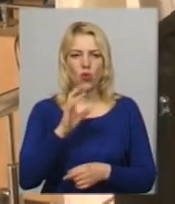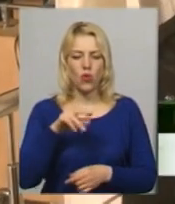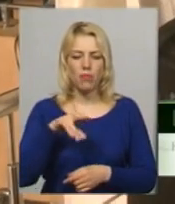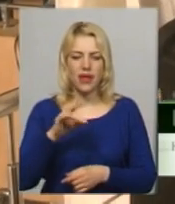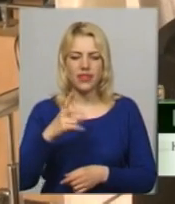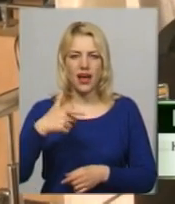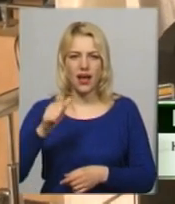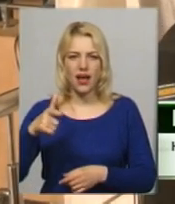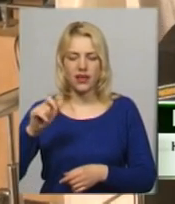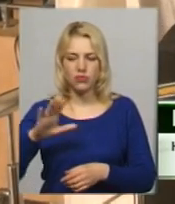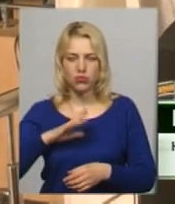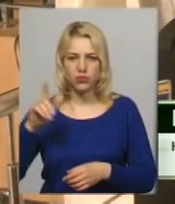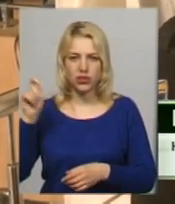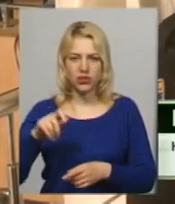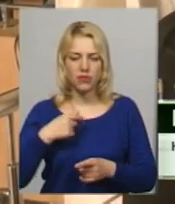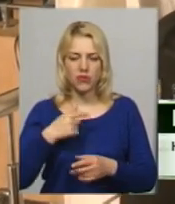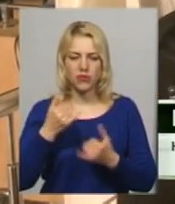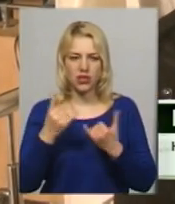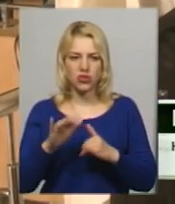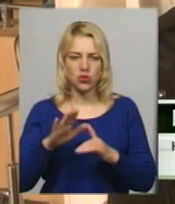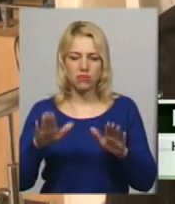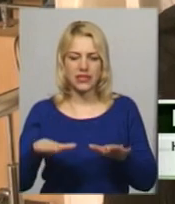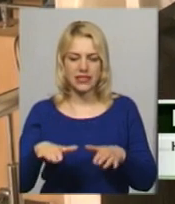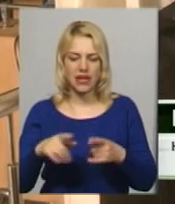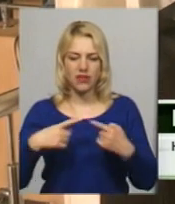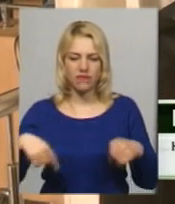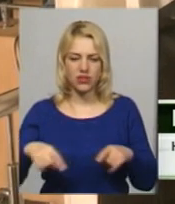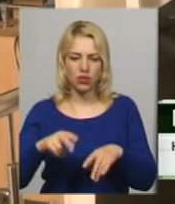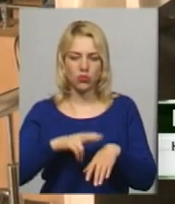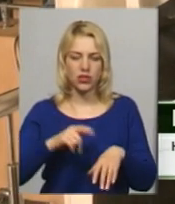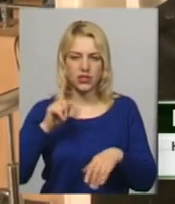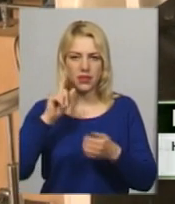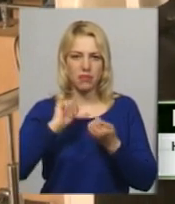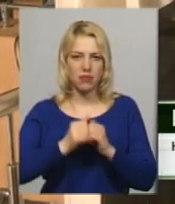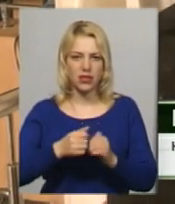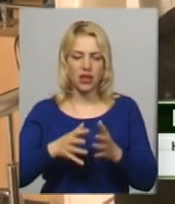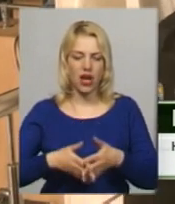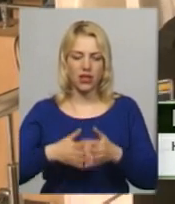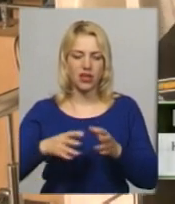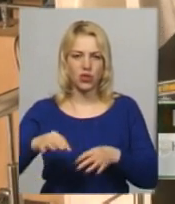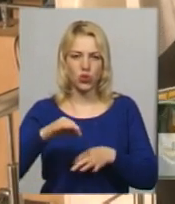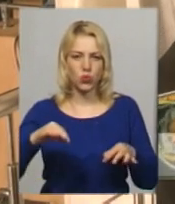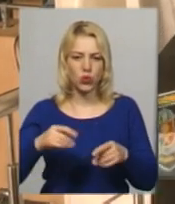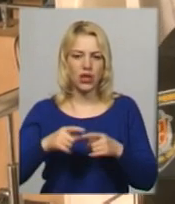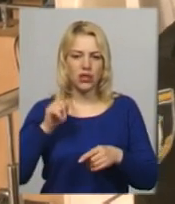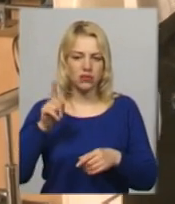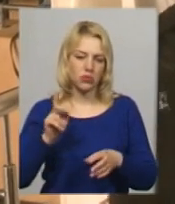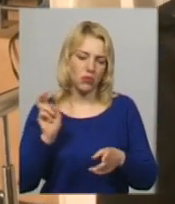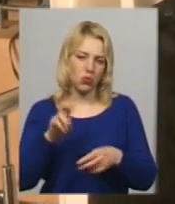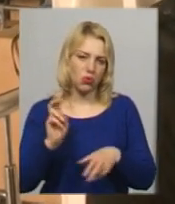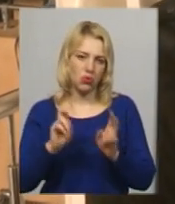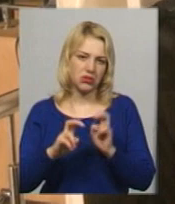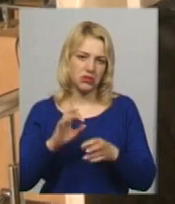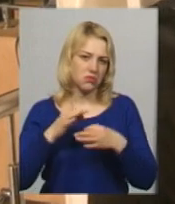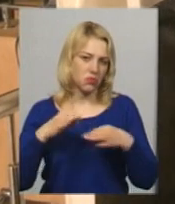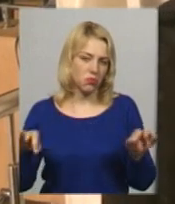де була вражена тим, що місцевий відділок поліції, це пам'ятка архітектури, туди запросто приходять студенти, студенти архітектурних закладів,